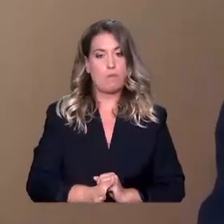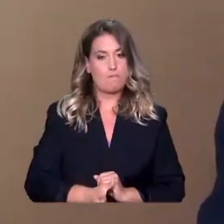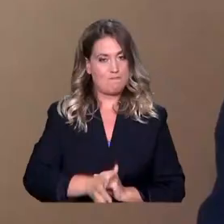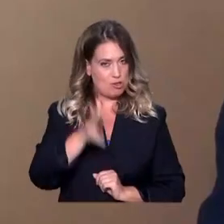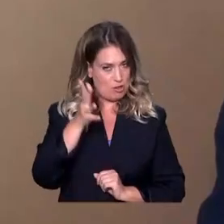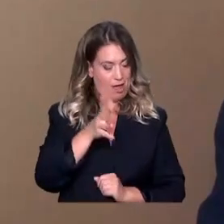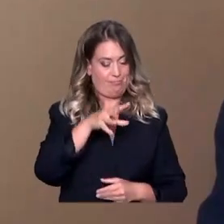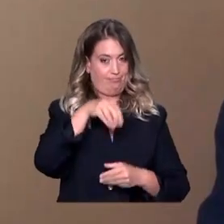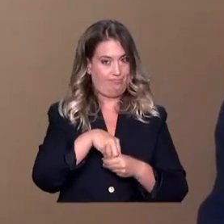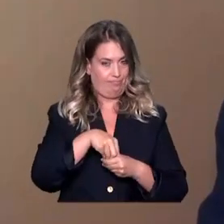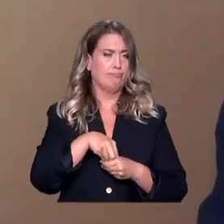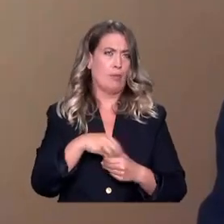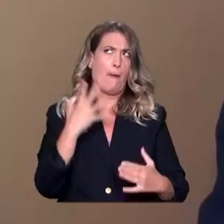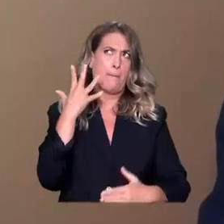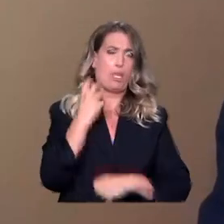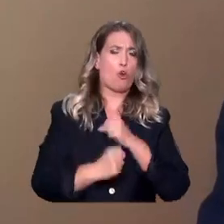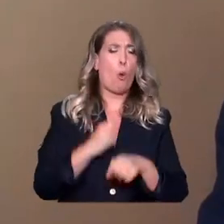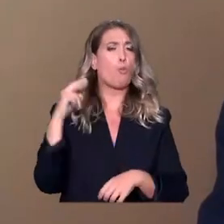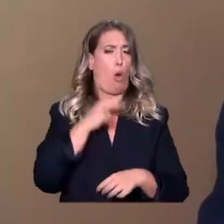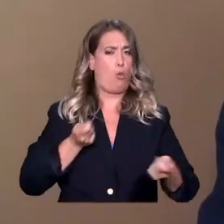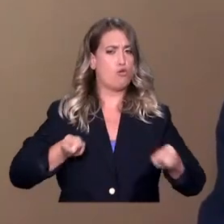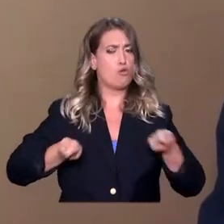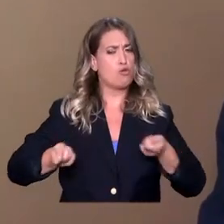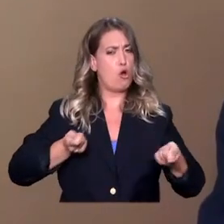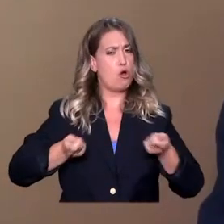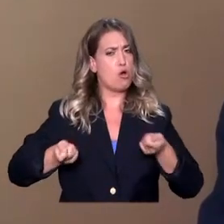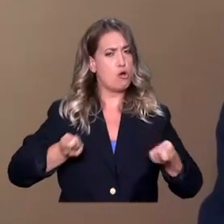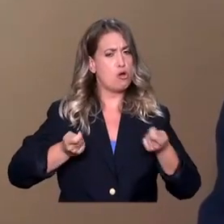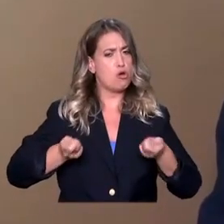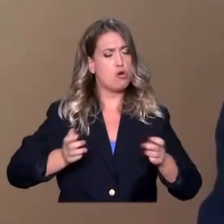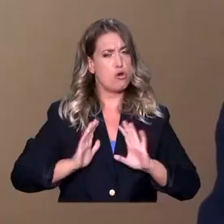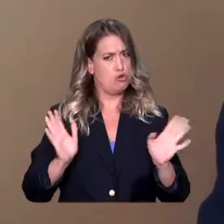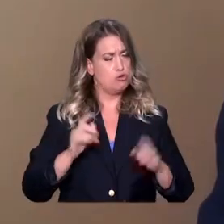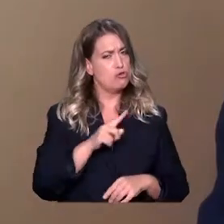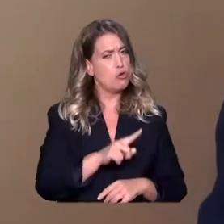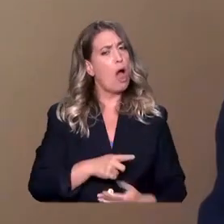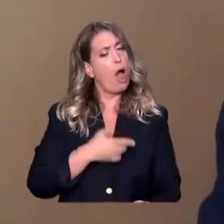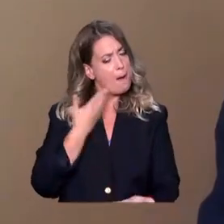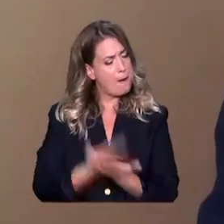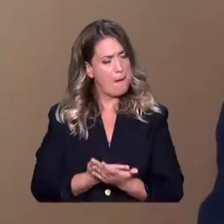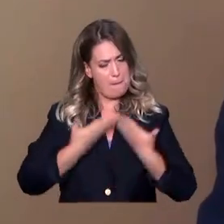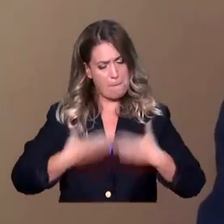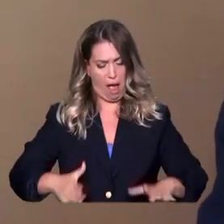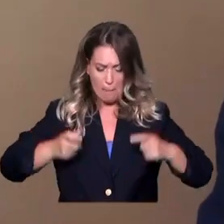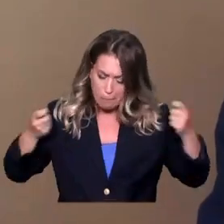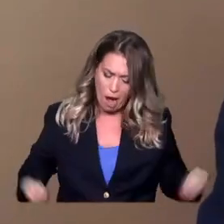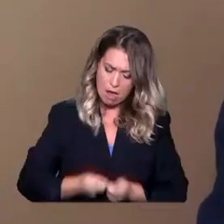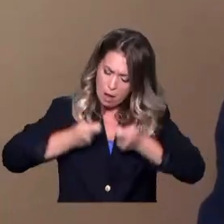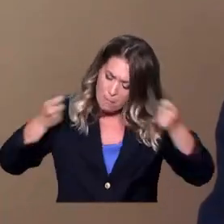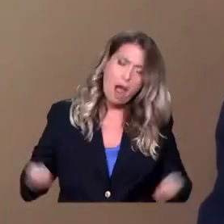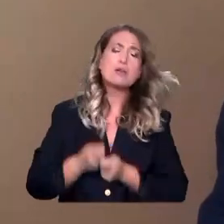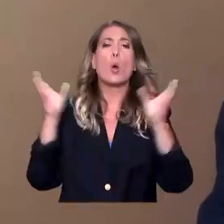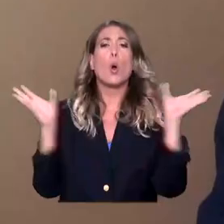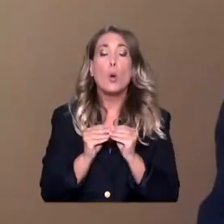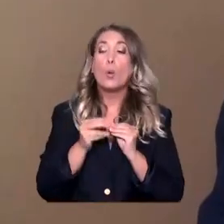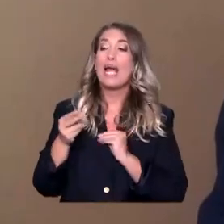χρόνια που είναι ο Πρωθυπουργός έχει αποδείξει ότι η υγεία τον ενδιαφέρει πάρα πολύ. Άρα όποιος θα περίμενε ενδεχομένως μια